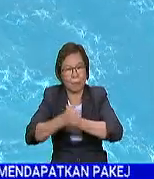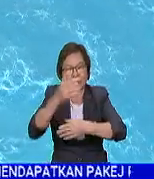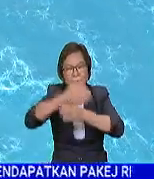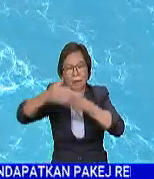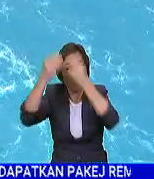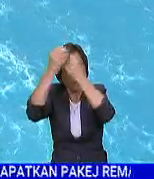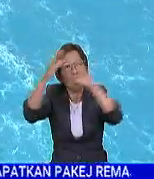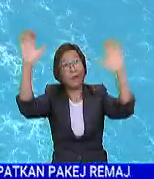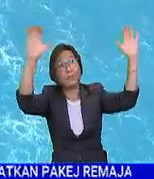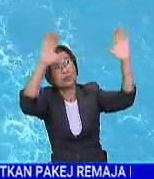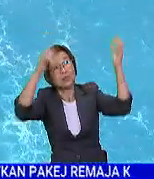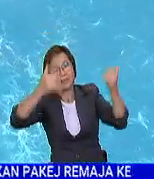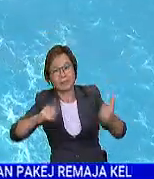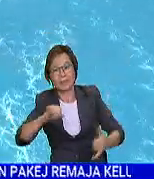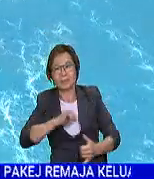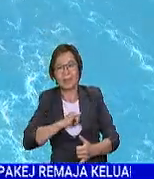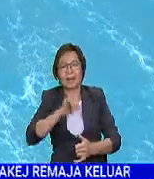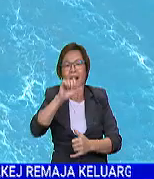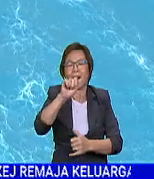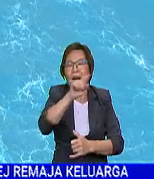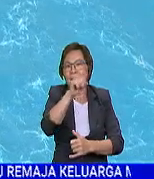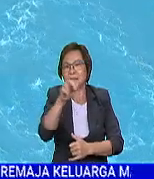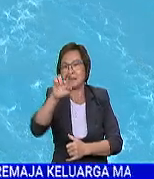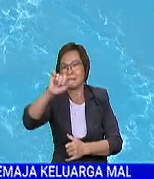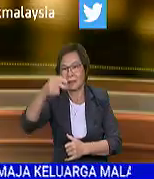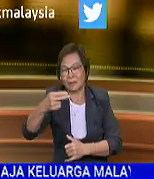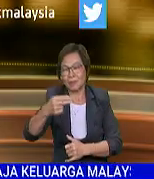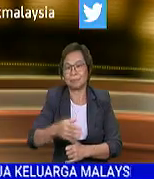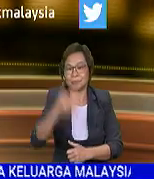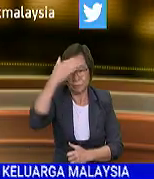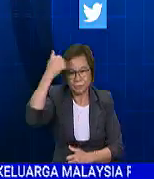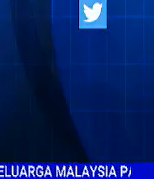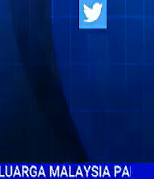saja info cuaca pada petang ini. Saya Azirah Samsudin. Assalamualaikum.